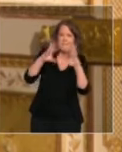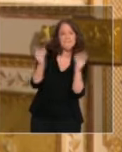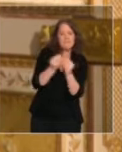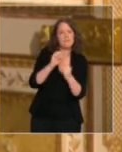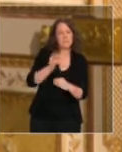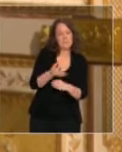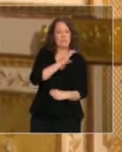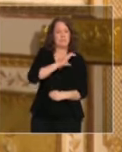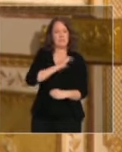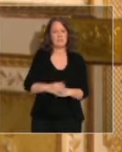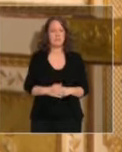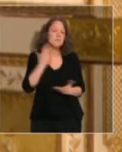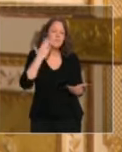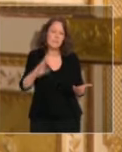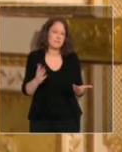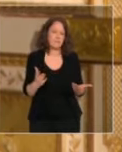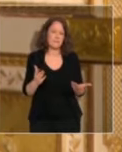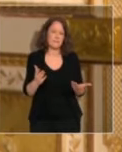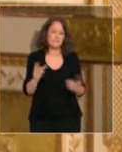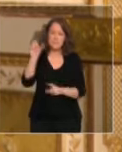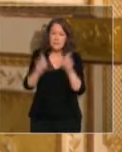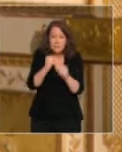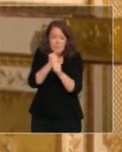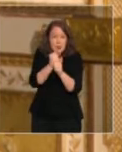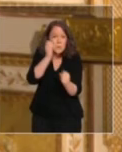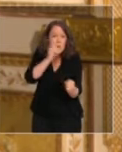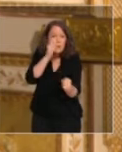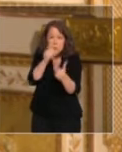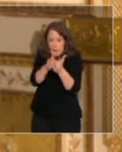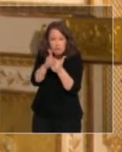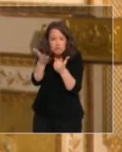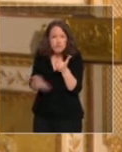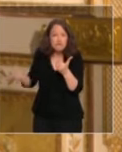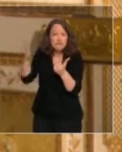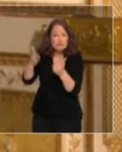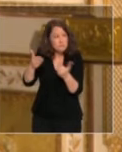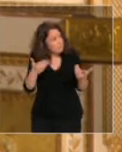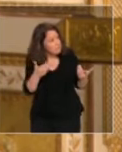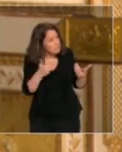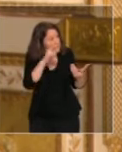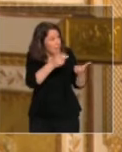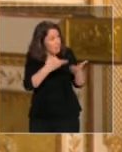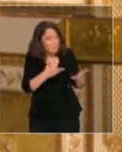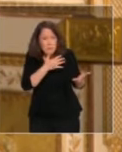lorsque l'on est au front, il est difficile d'entendre qu'une pénurie mondiale empêche les livraisons.